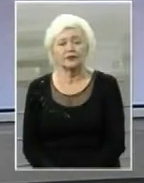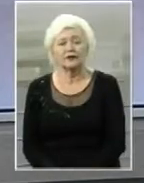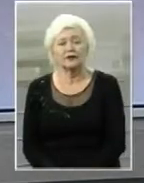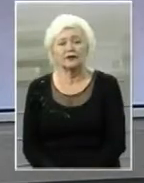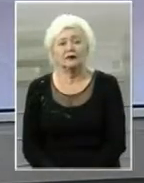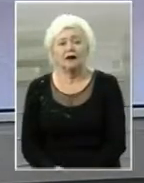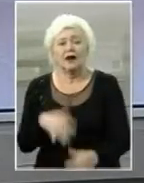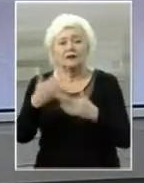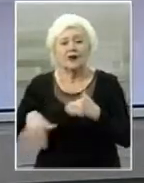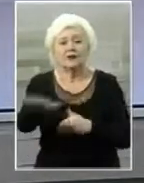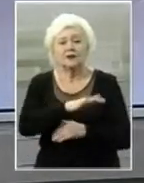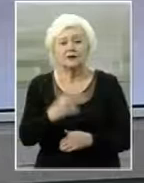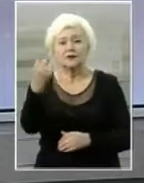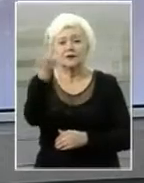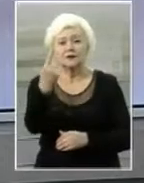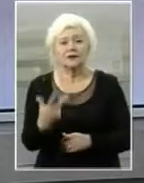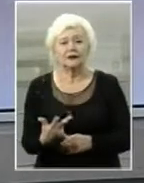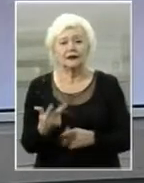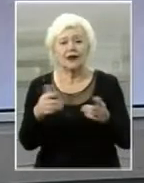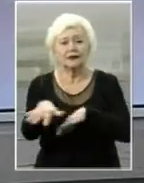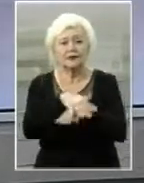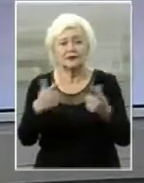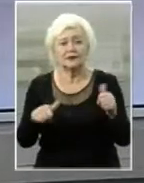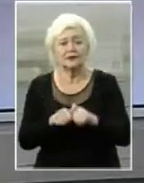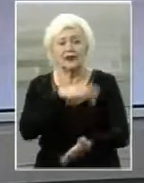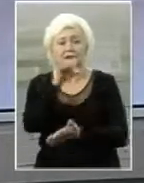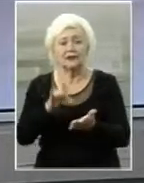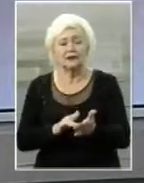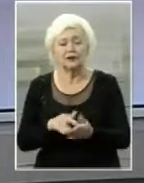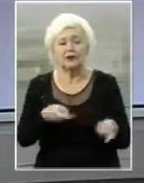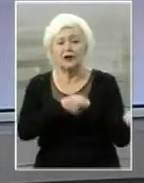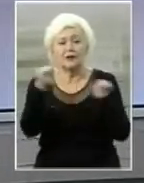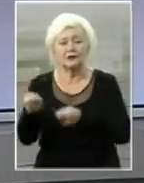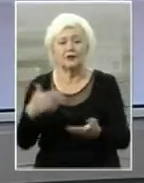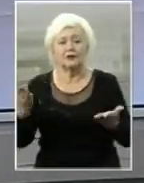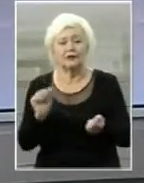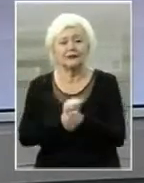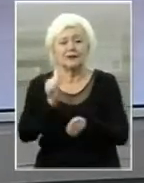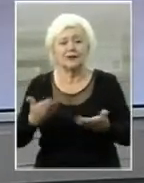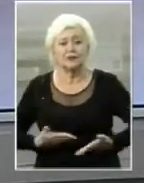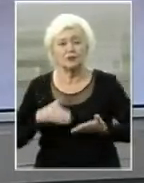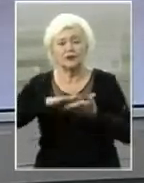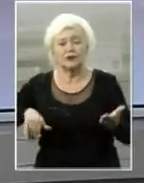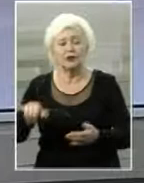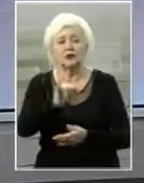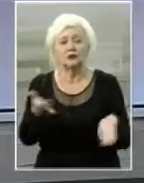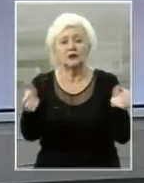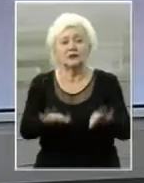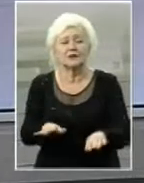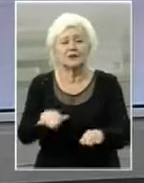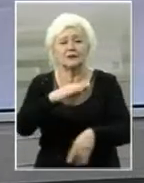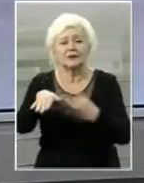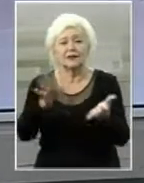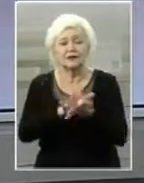На Херсонщині третина населених пунктів централізовано вивозить твірді побутові відходи. Куди дівається решта сміття,